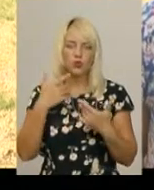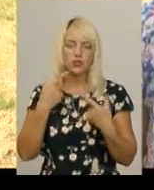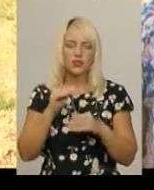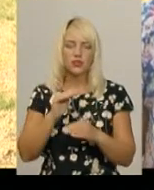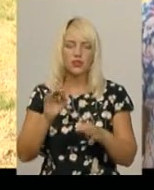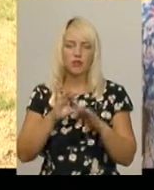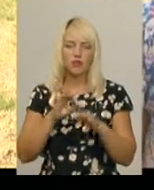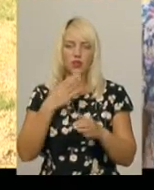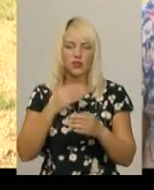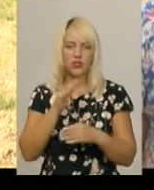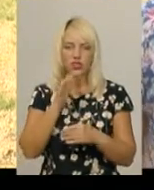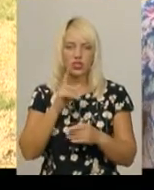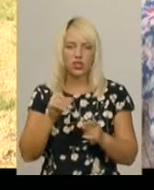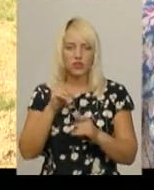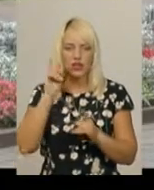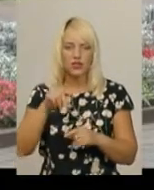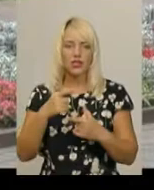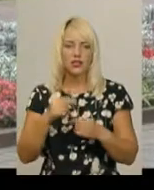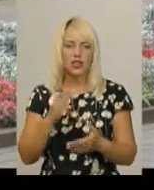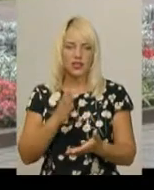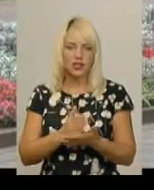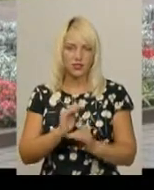проводять час, щоб ви знали, де вони є.